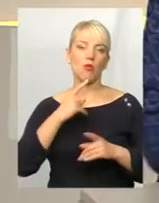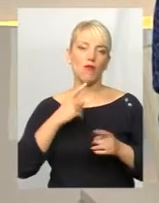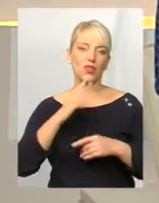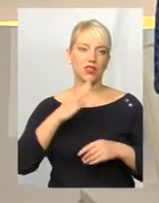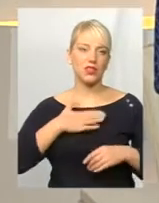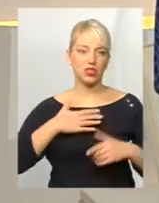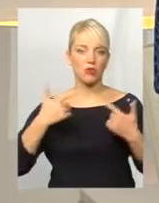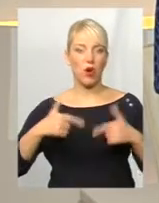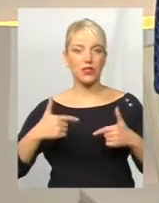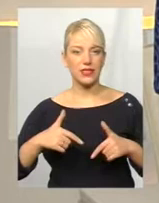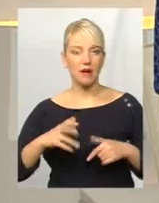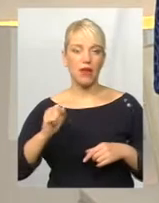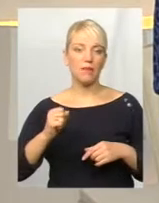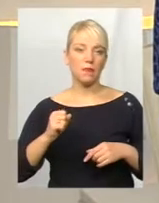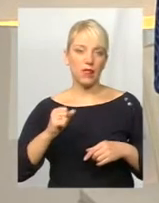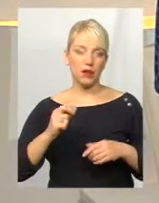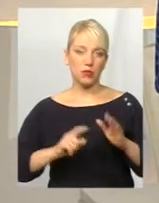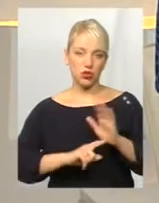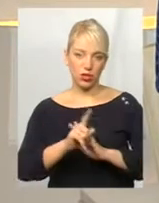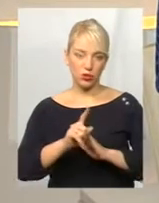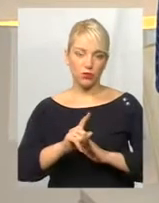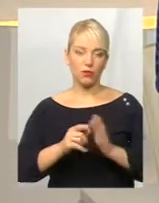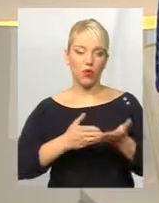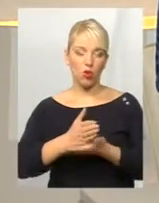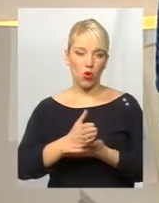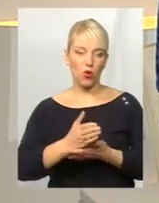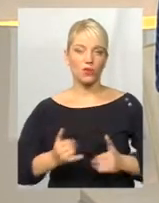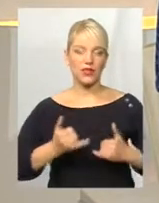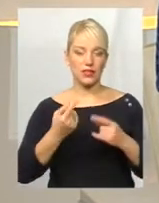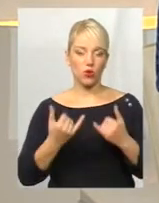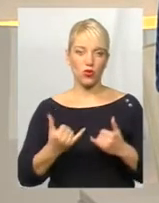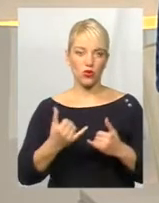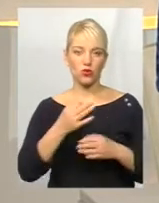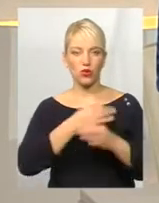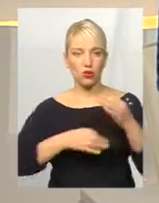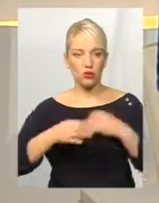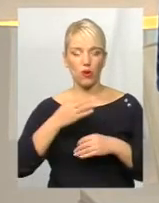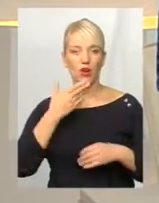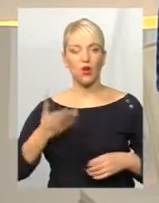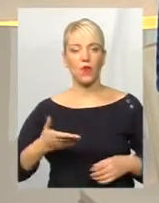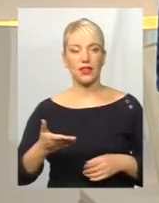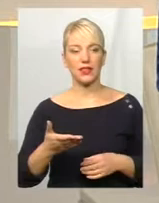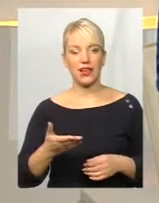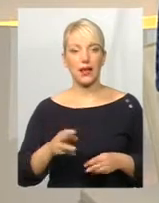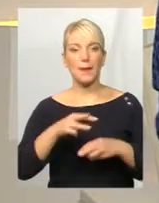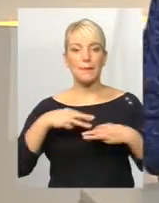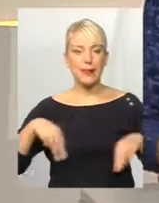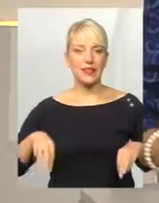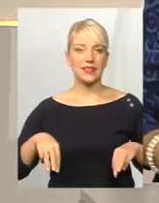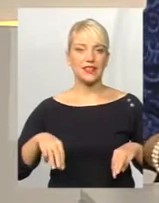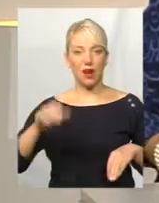гостями. Початком, прологом для сьогоднішньої розмови – коментар міністра